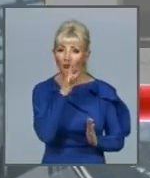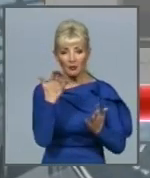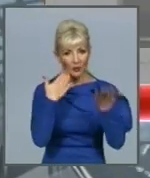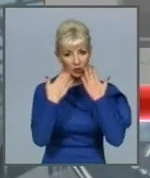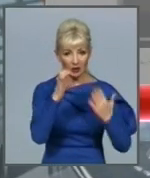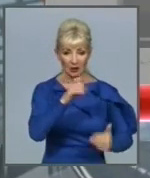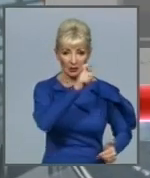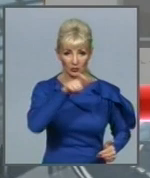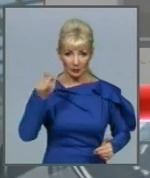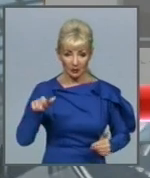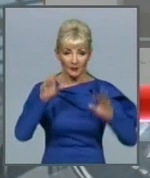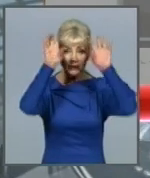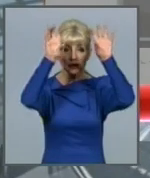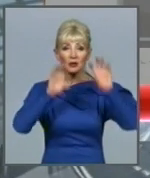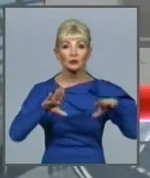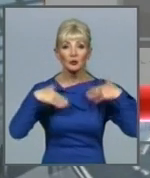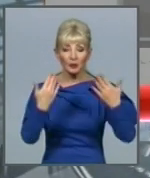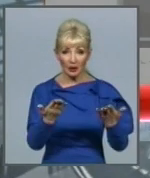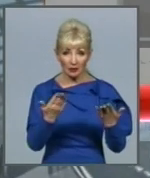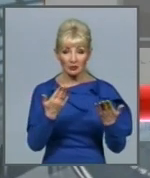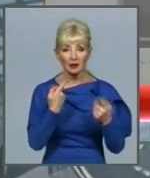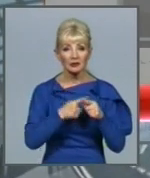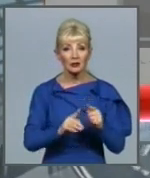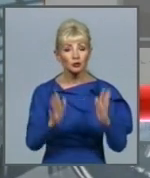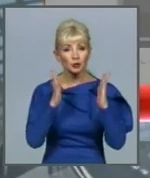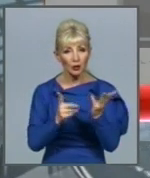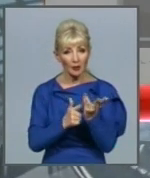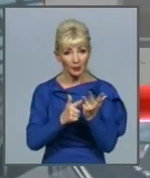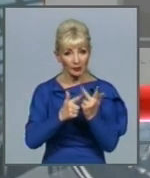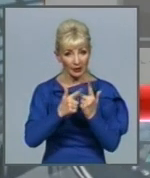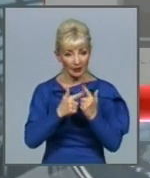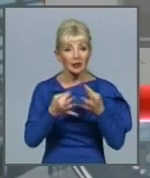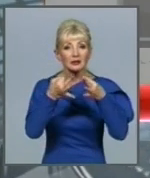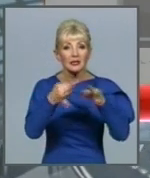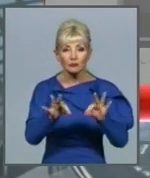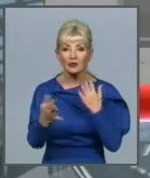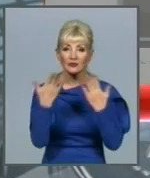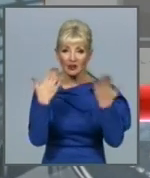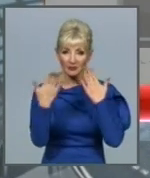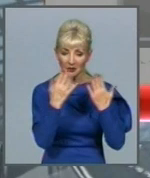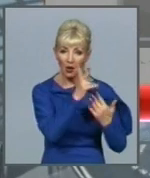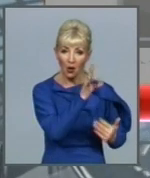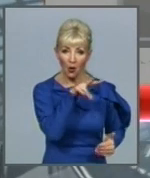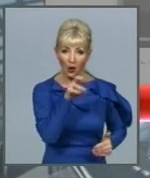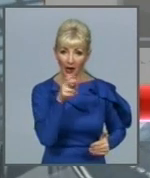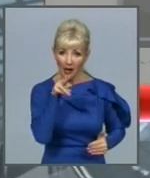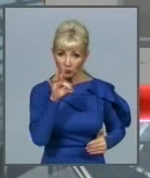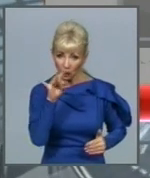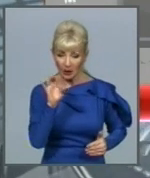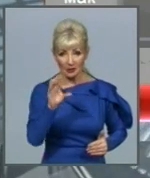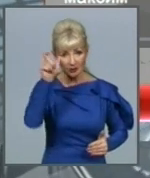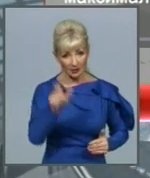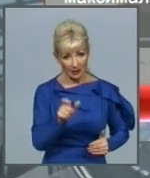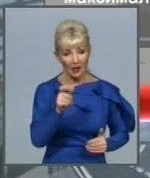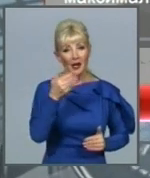Законопроект встановлює виключений перелік способів дозволеної взаємодії колектора зі споживачем фінпослуг та встановлює